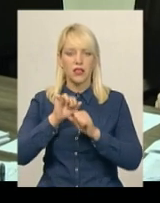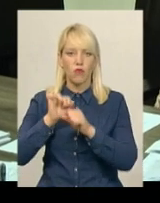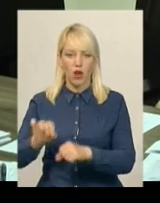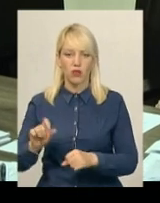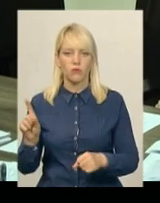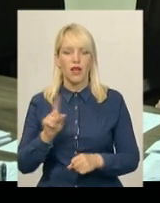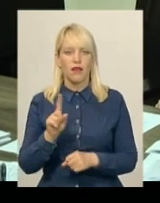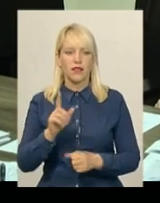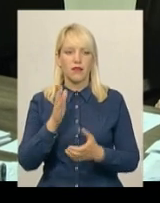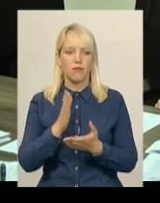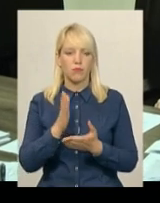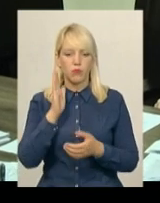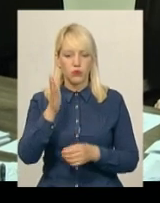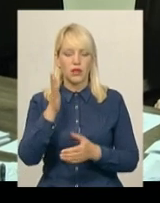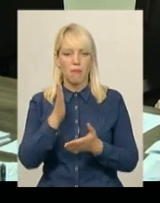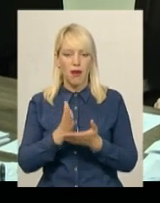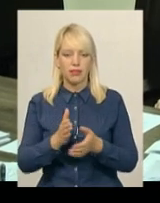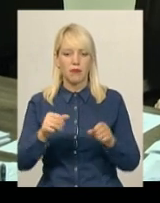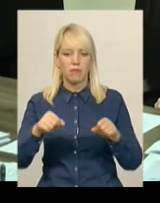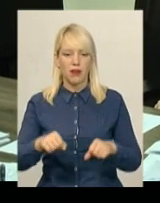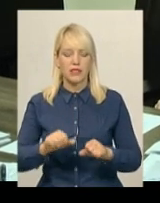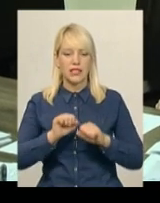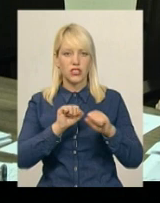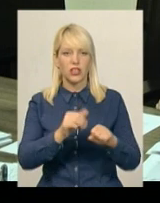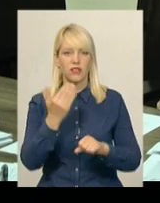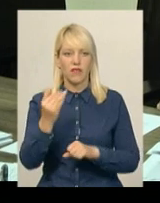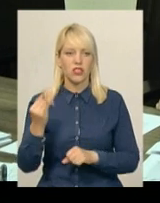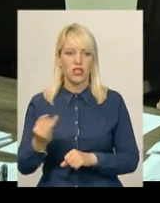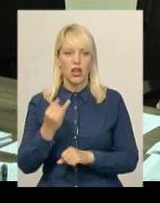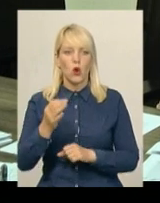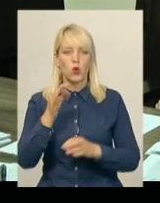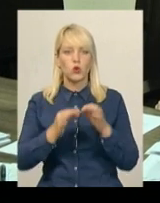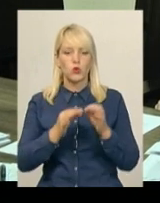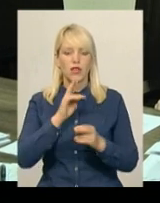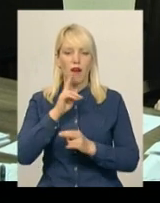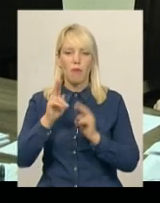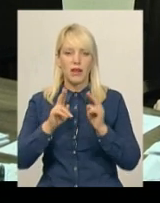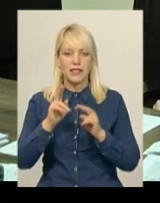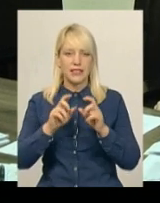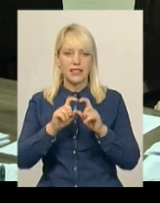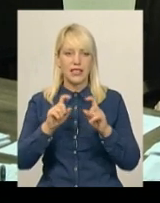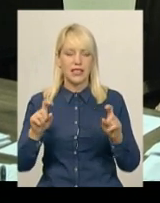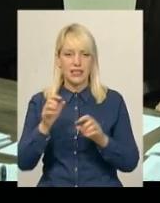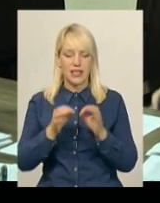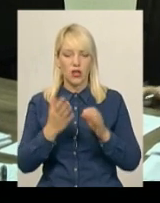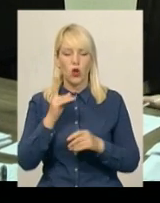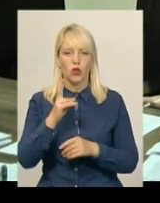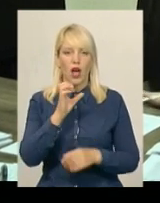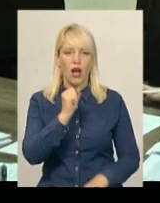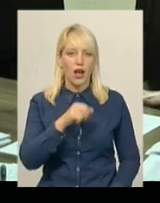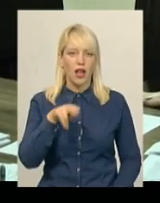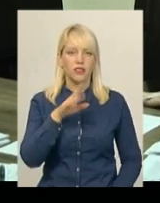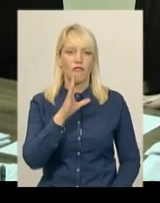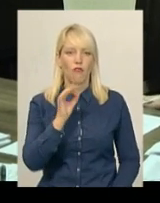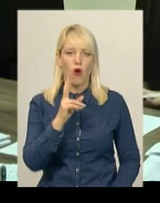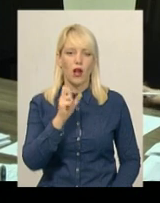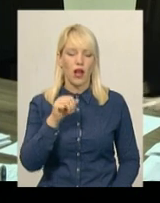буде мати право захищати ваші інтереси в суді апеляційної інстанції, який є адвокатом в розумінні положень